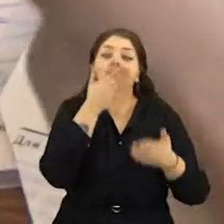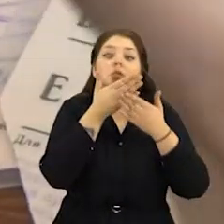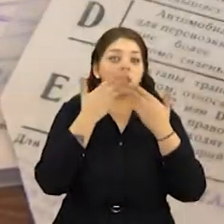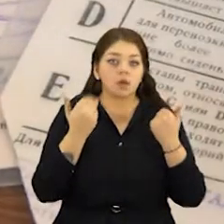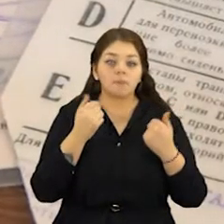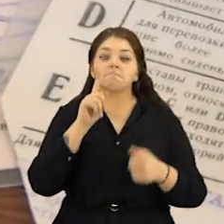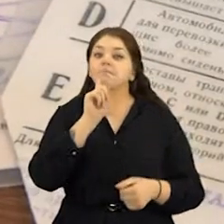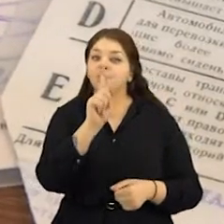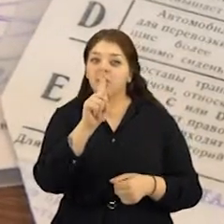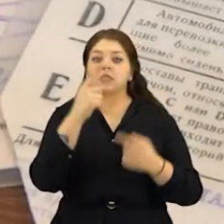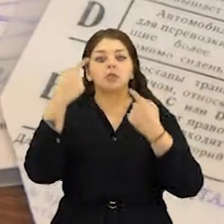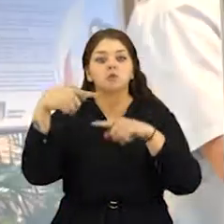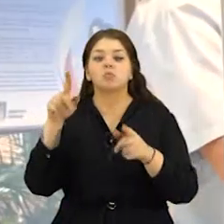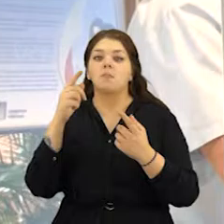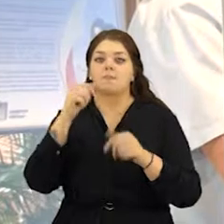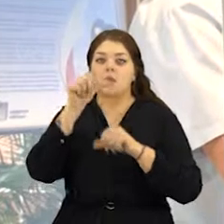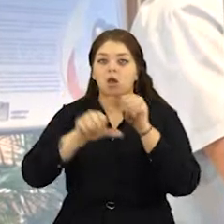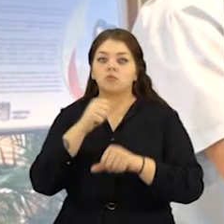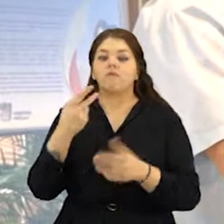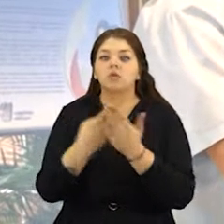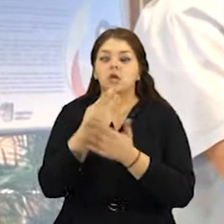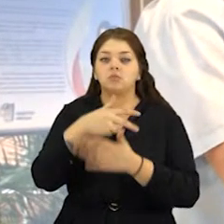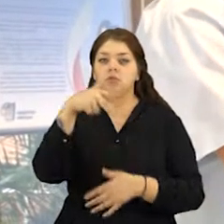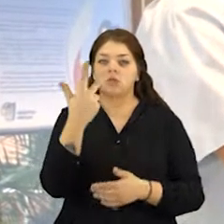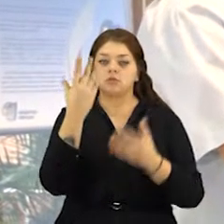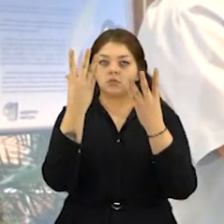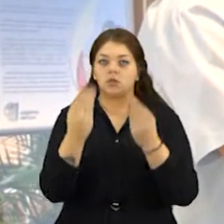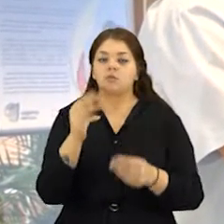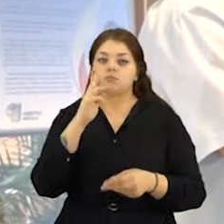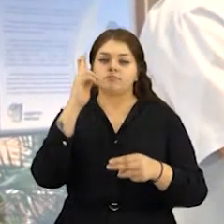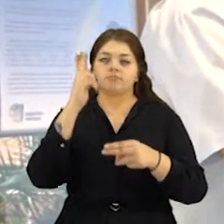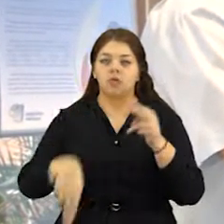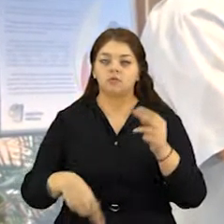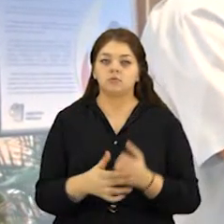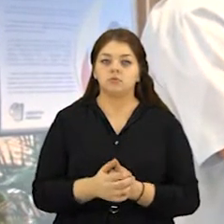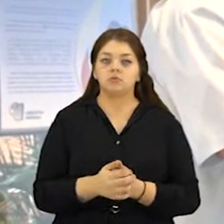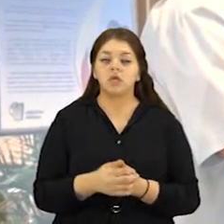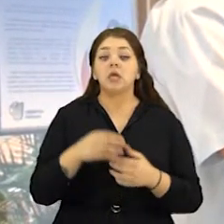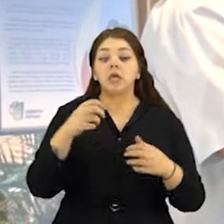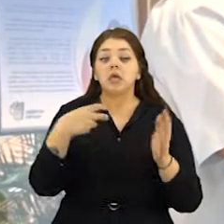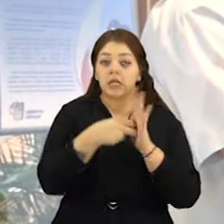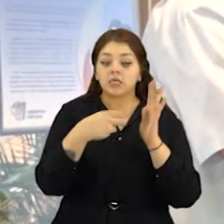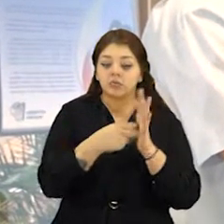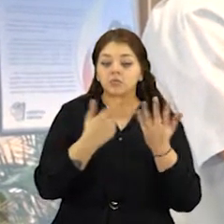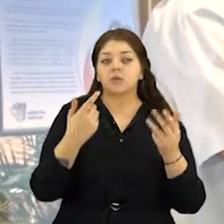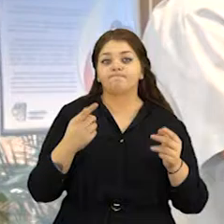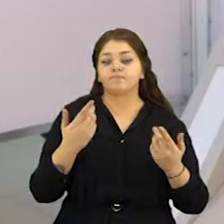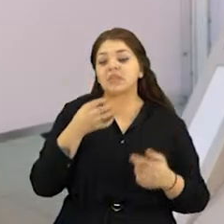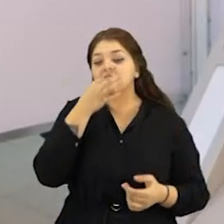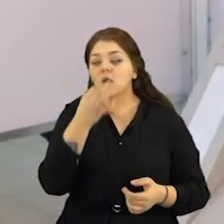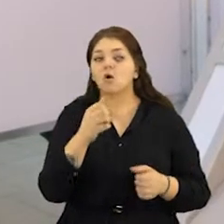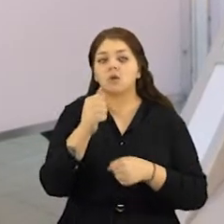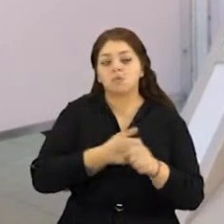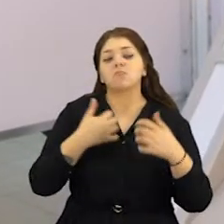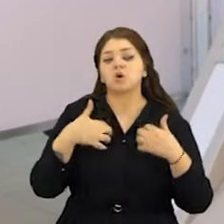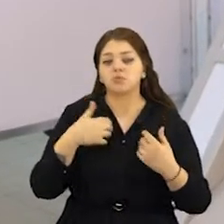galiojimo pabaiga, baigs galioti jau kitų metų vasario trečią dieną. Valstybės įmonė Regitra ragina gyventojus nedelsti ir iš anksto